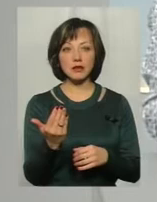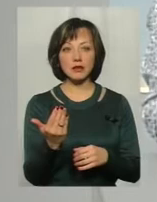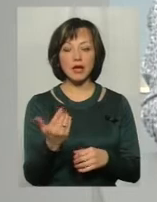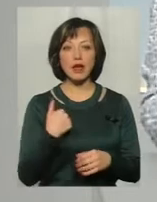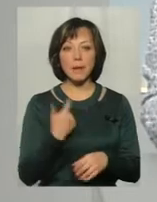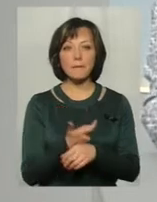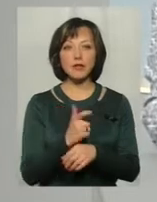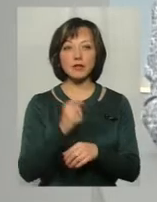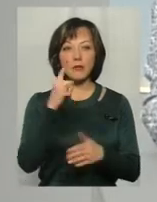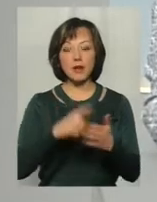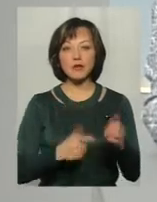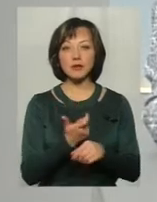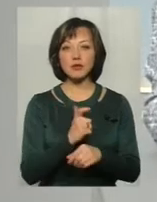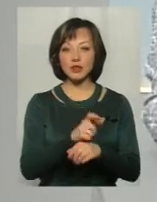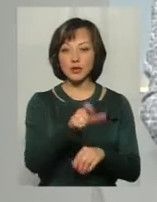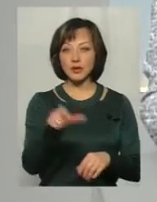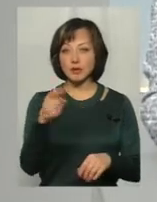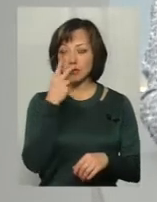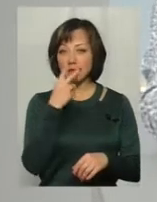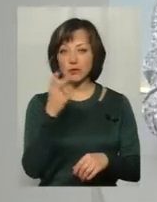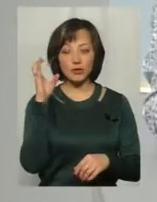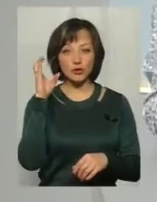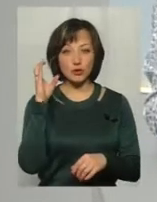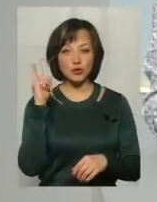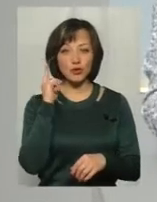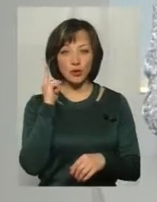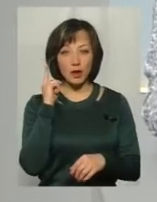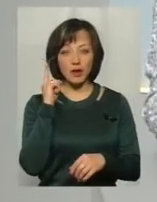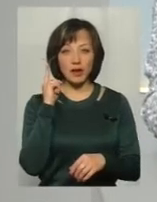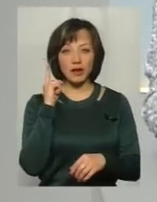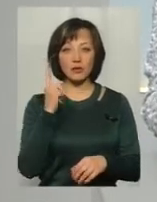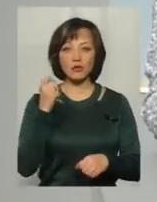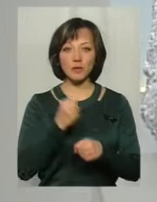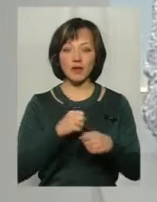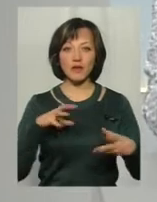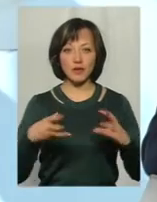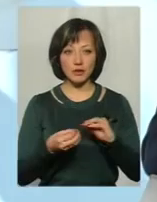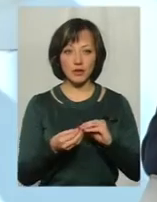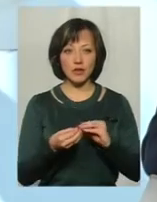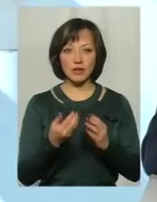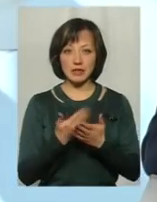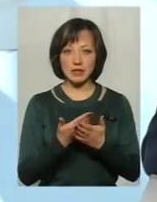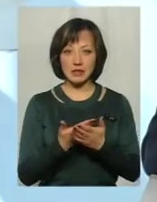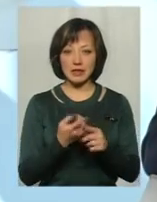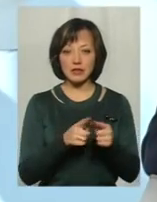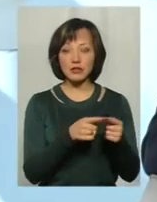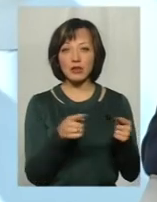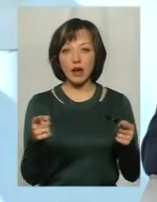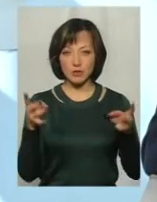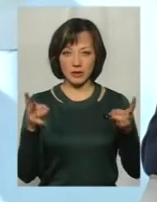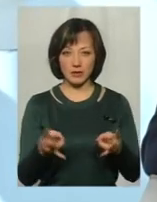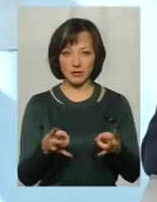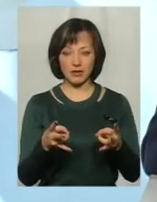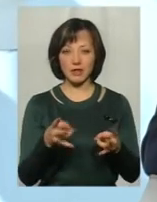більш ніж впевнена, що більша частина глядачів, коли це почула, зробила висновок, на це ж тільки часу потрібно.